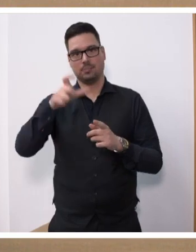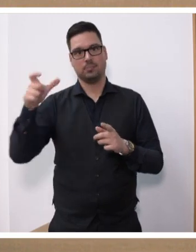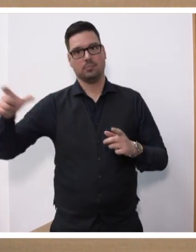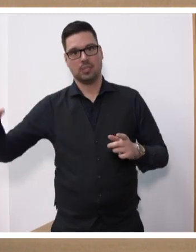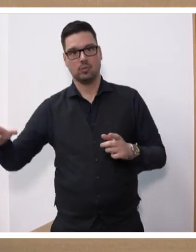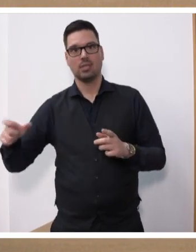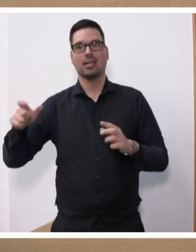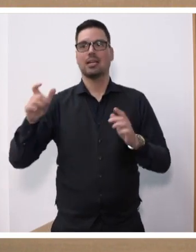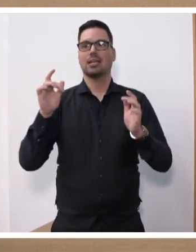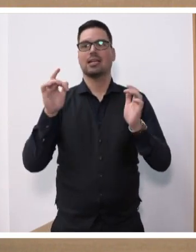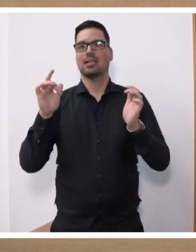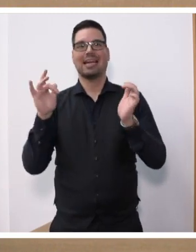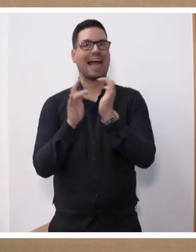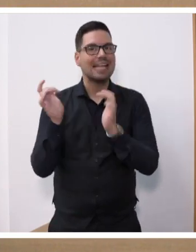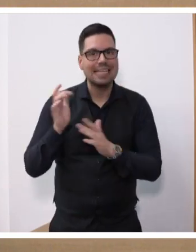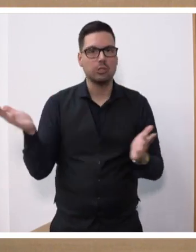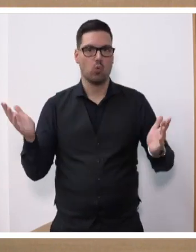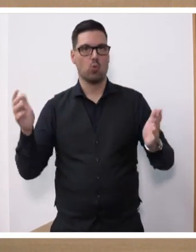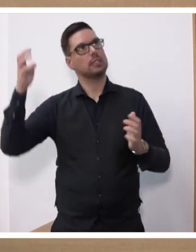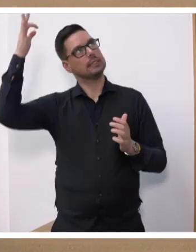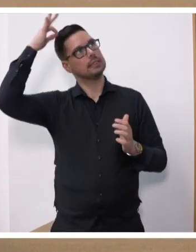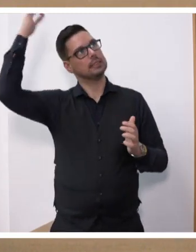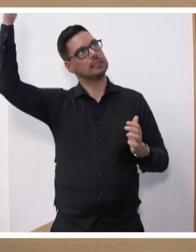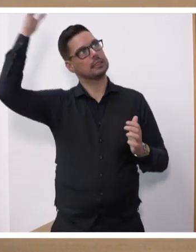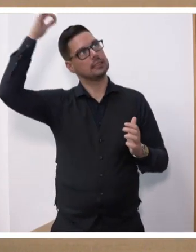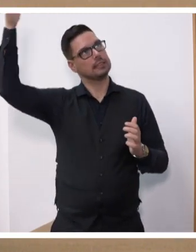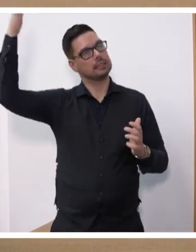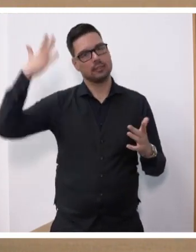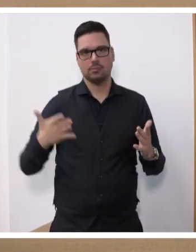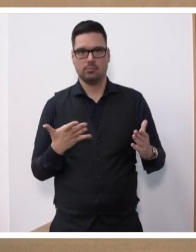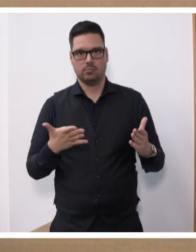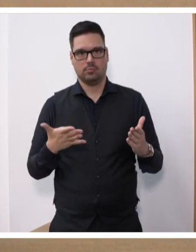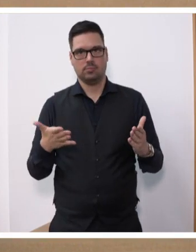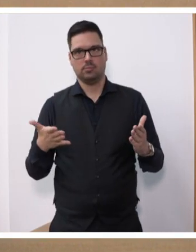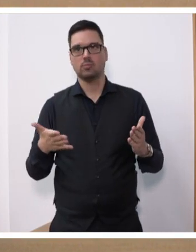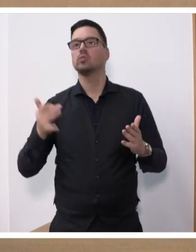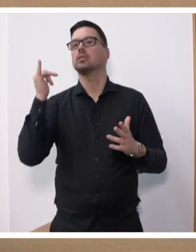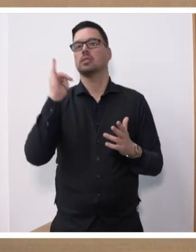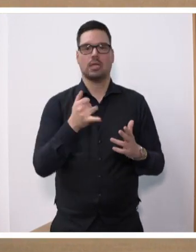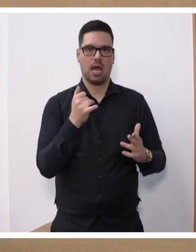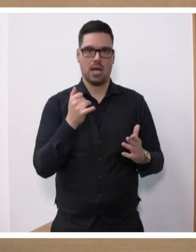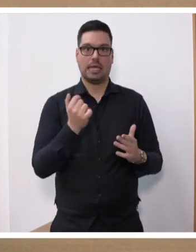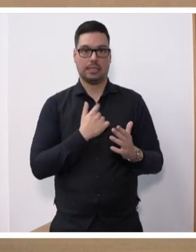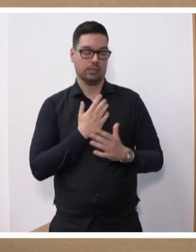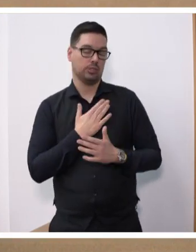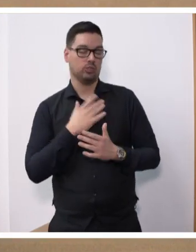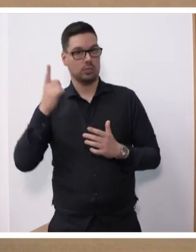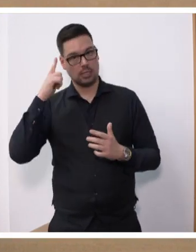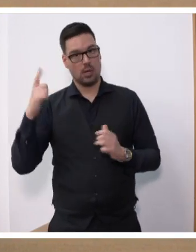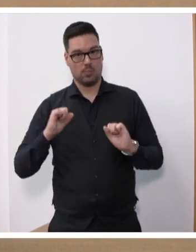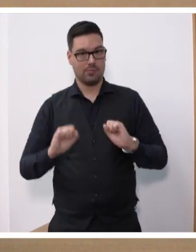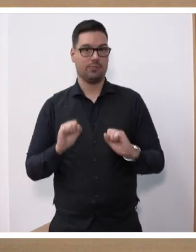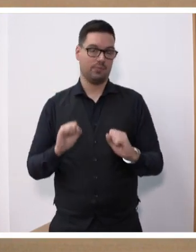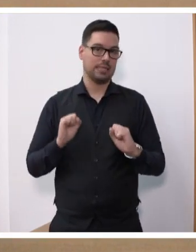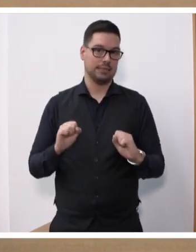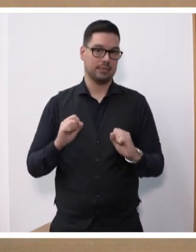religiös-fanatischen Gedankengut herausmachen. Und ja, ich glaube jedenfalls fest daran, dass es